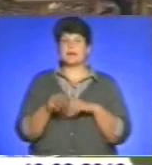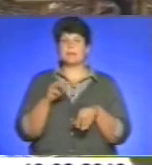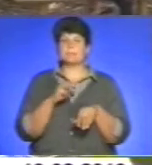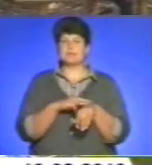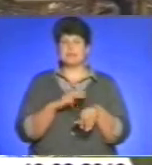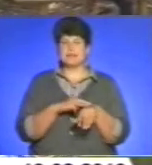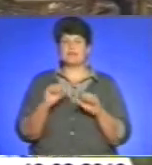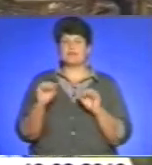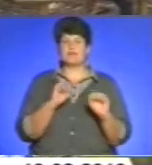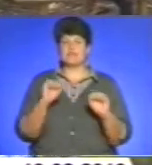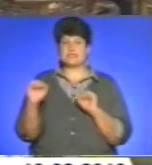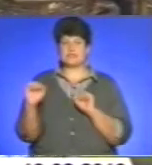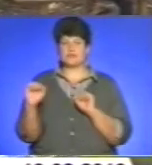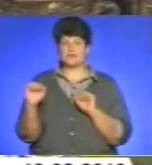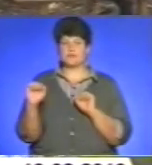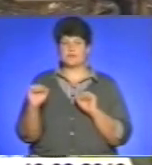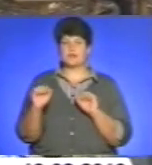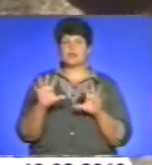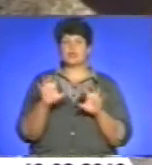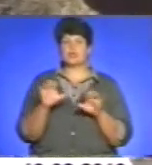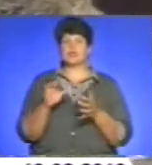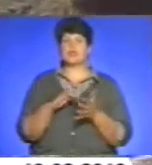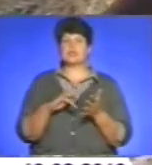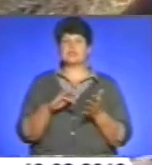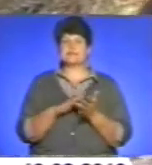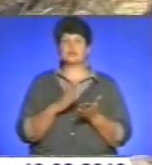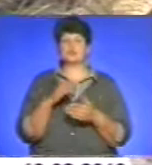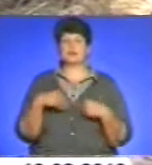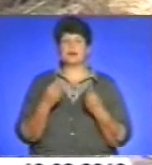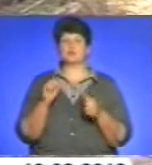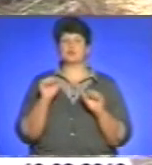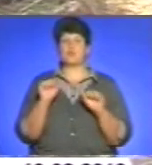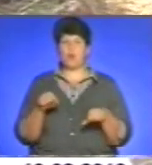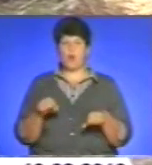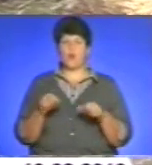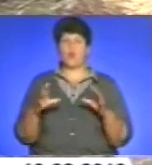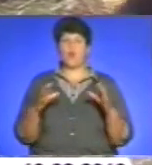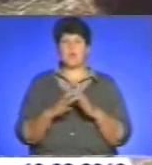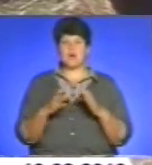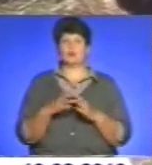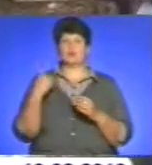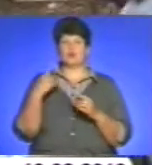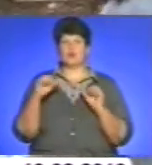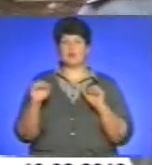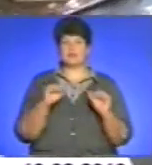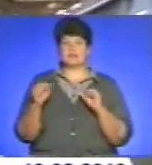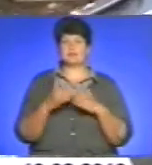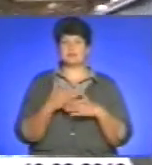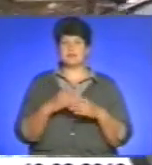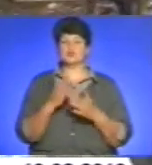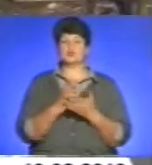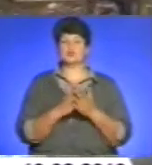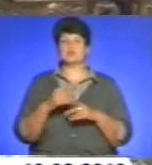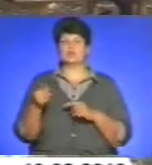керівництву кінологічного центру, що надало змогу команді обласного управління Державної пенітенціарної служби